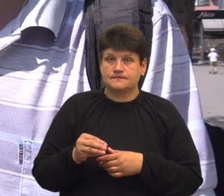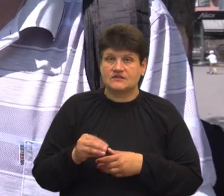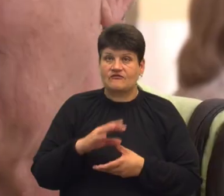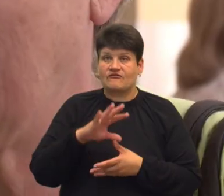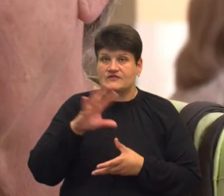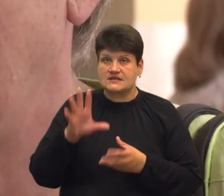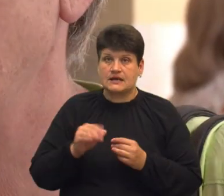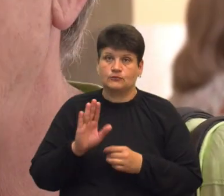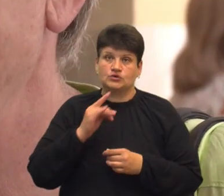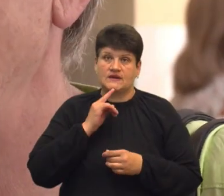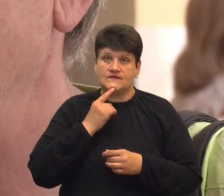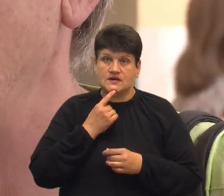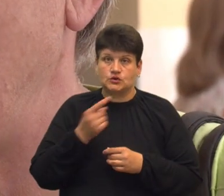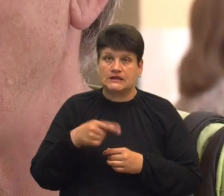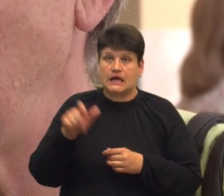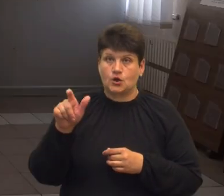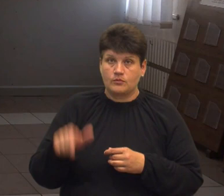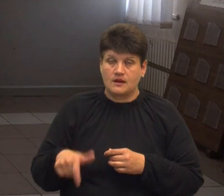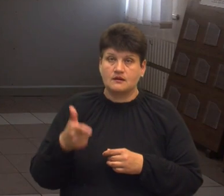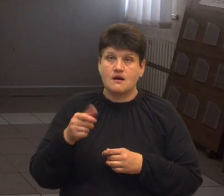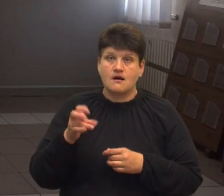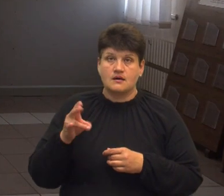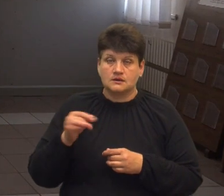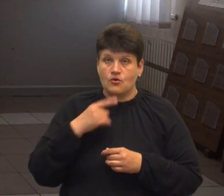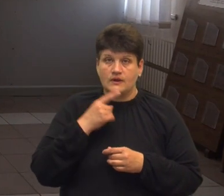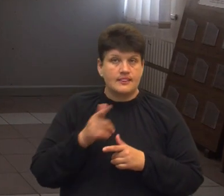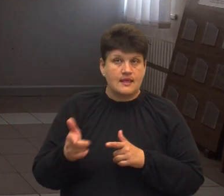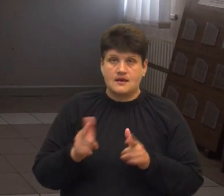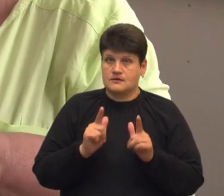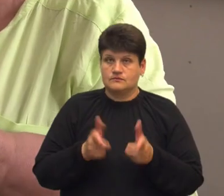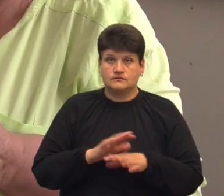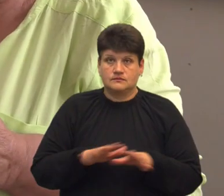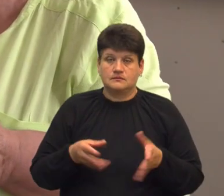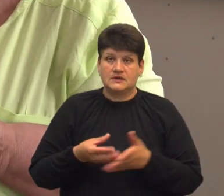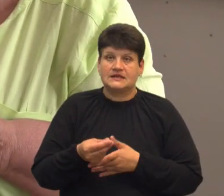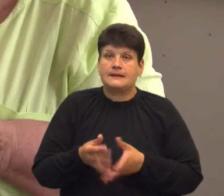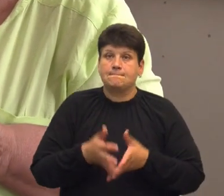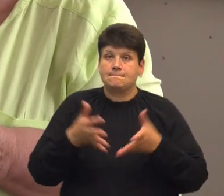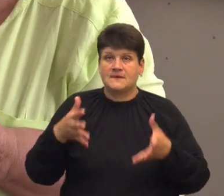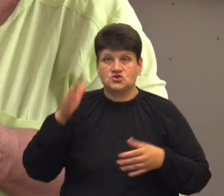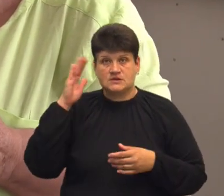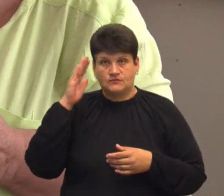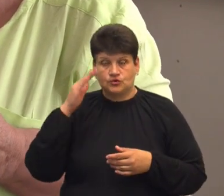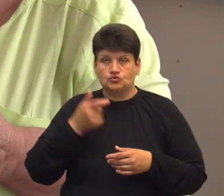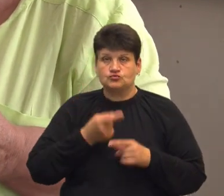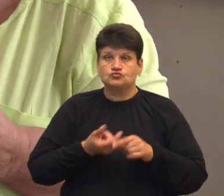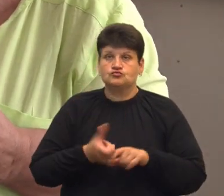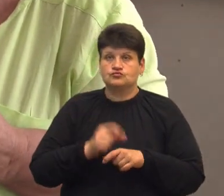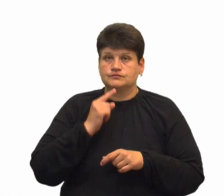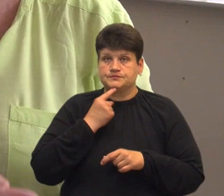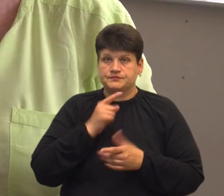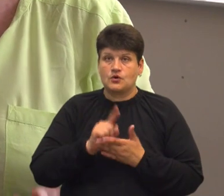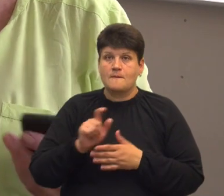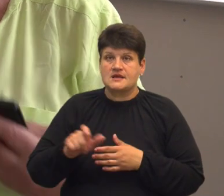дуже важко. Тернополянка Ганна каже, не готова платити більше за воду. Дуже тяжко пенсіонерам, якщо мають малу